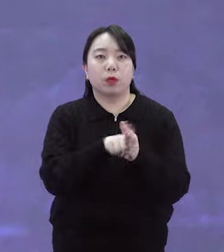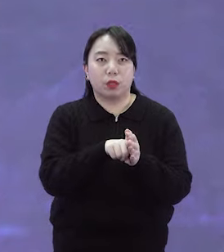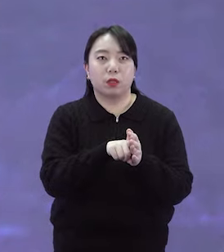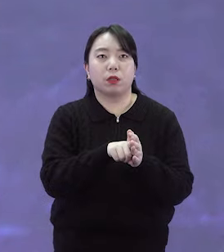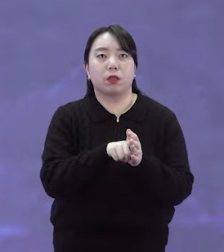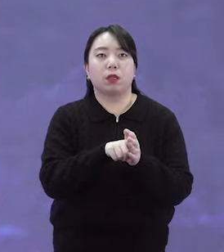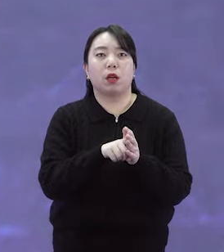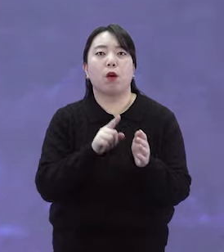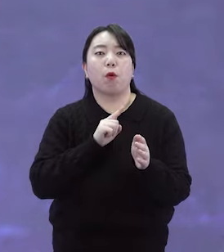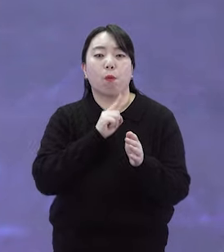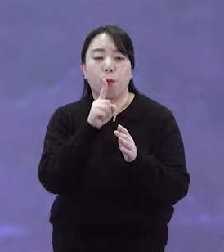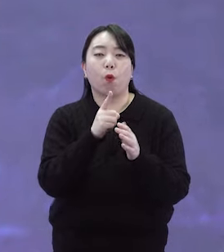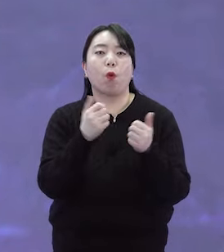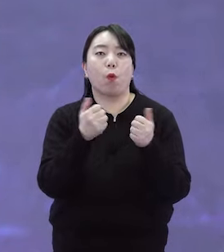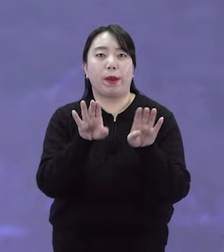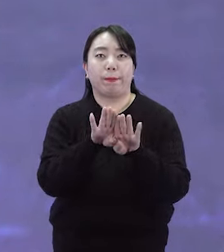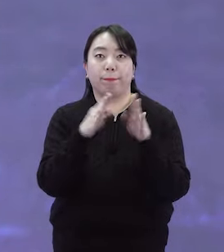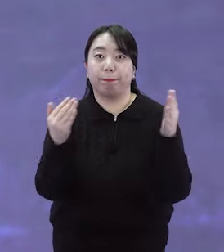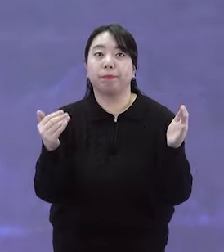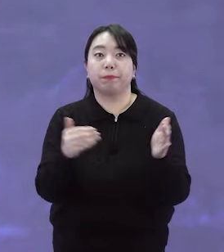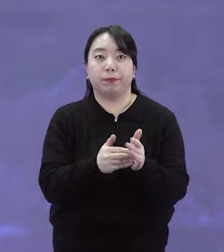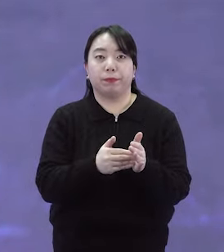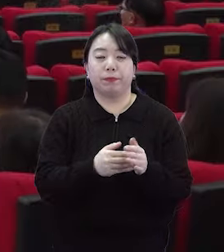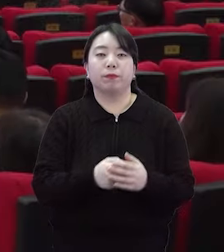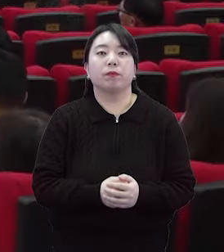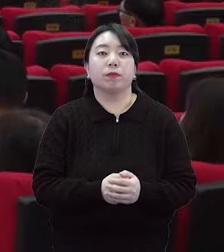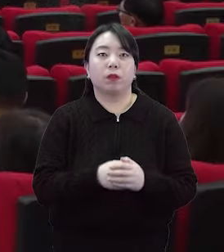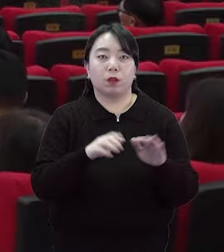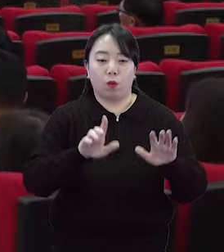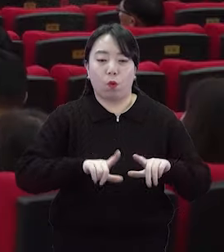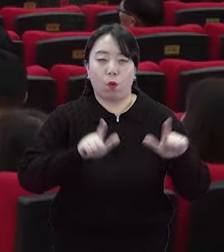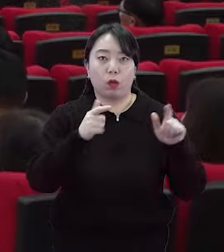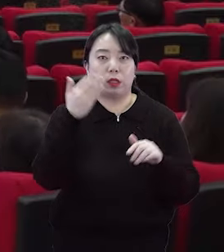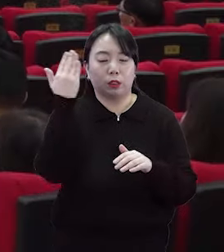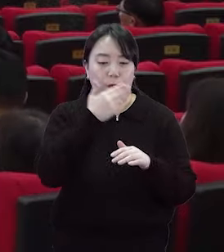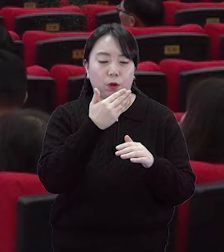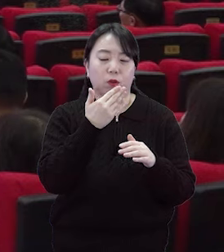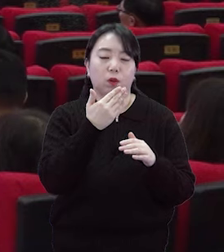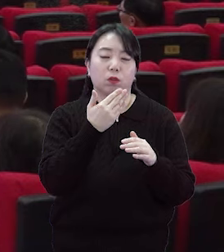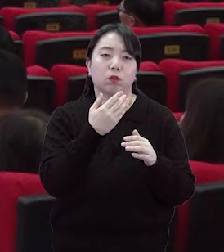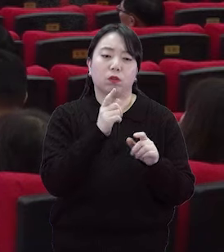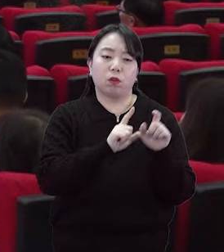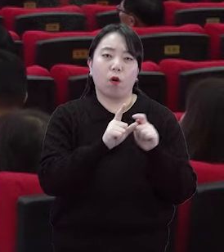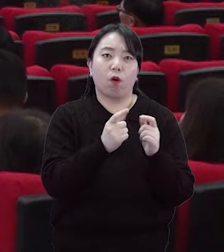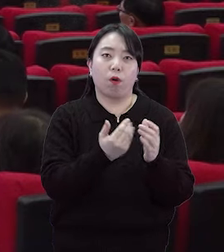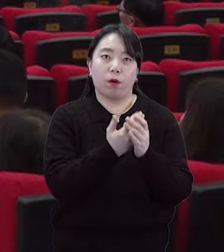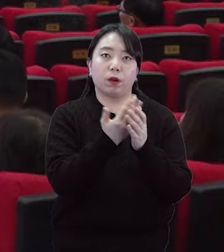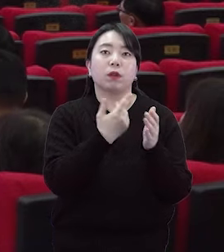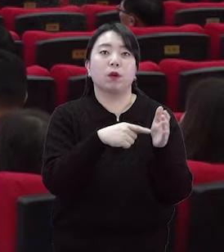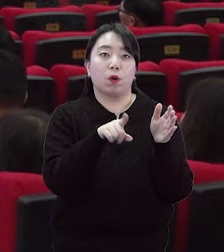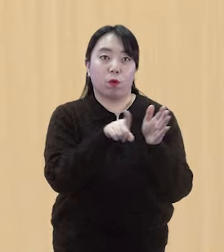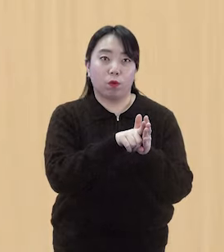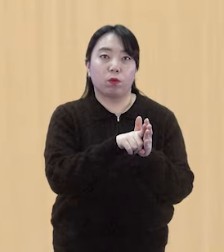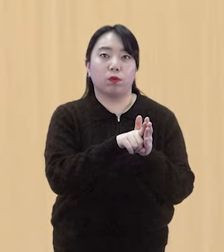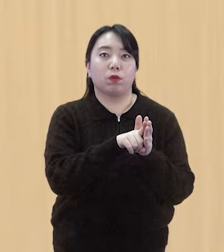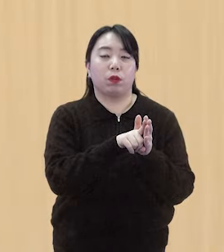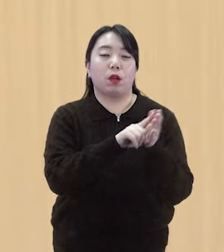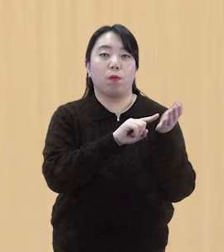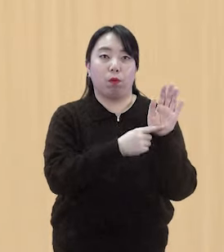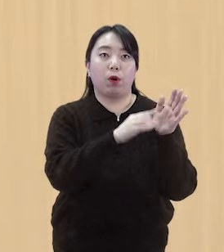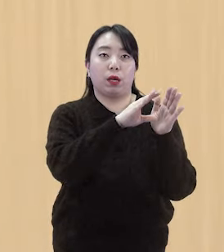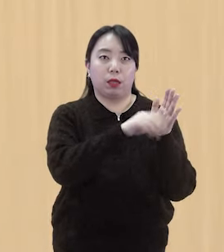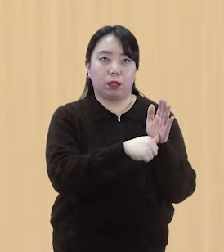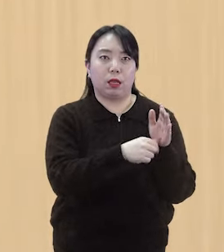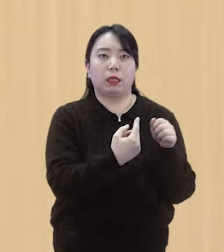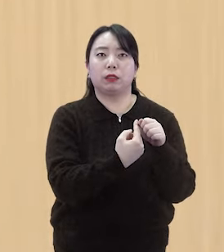대책보고회를 개최하기도 했는데요 2024 청렴도 향상 대책보고회에서는 2023년